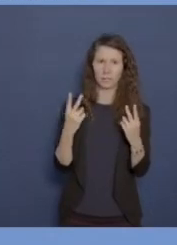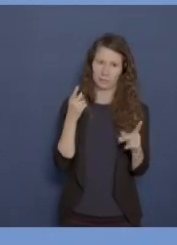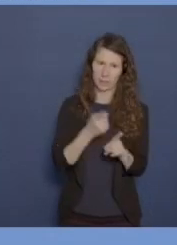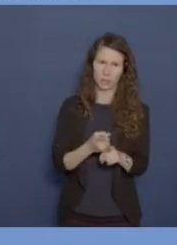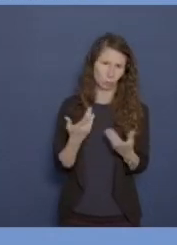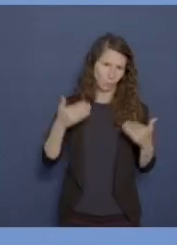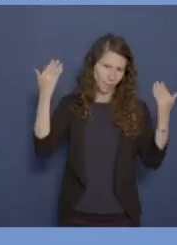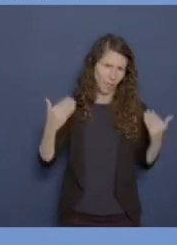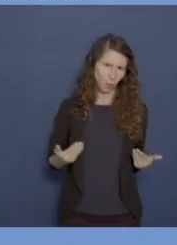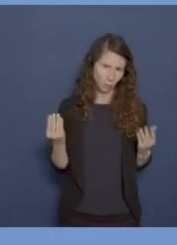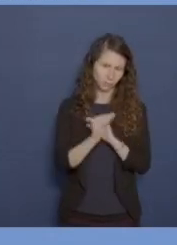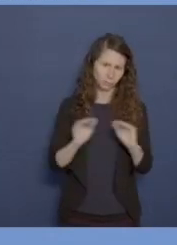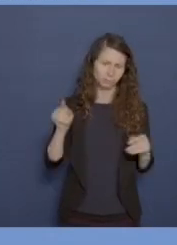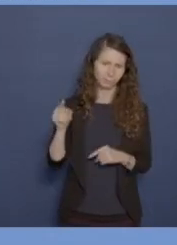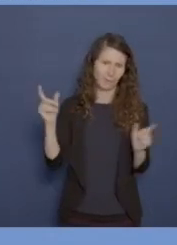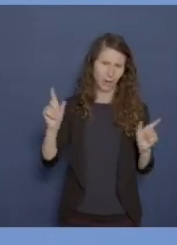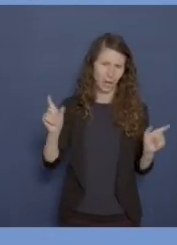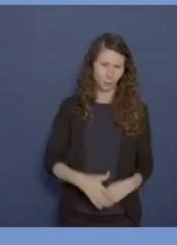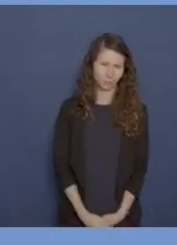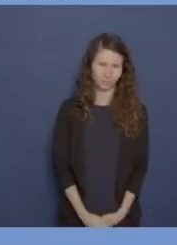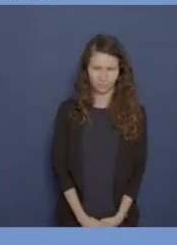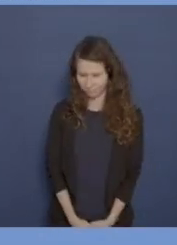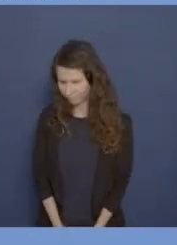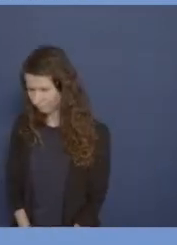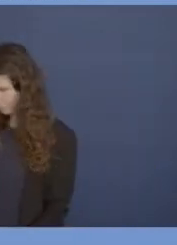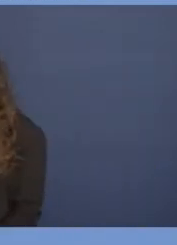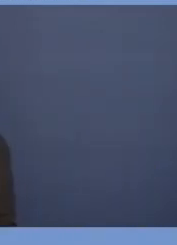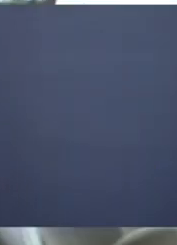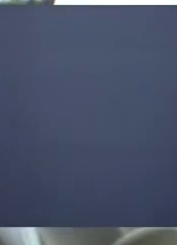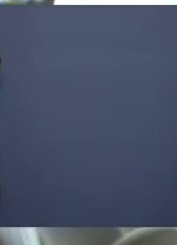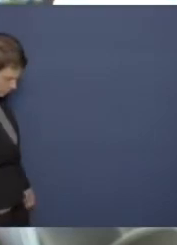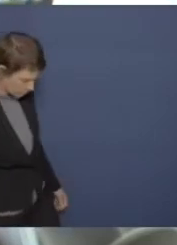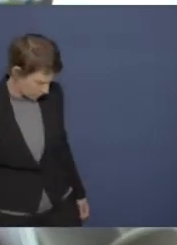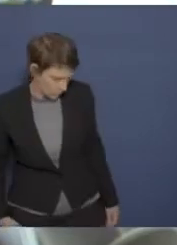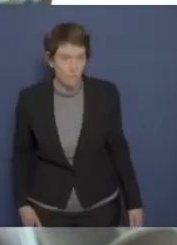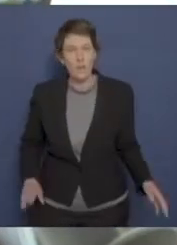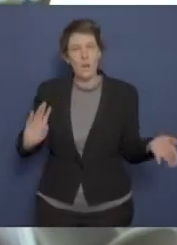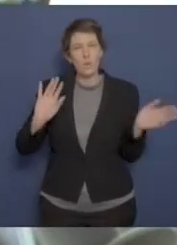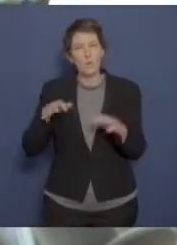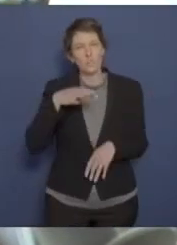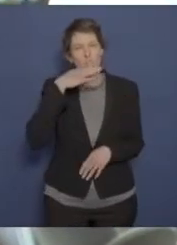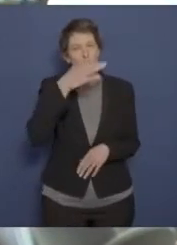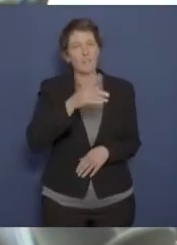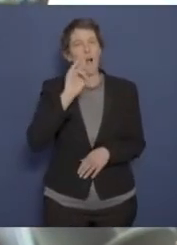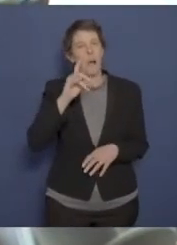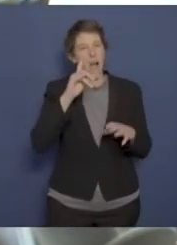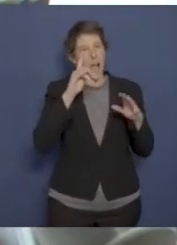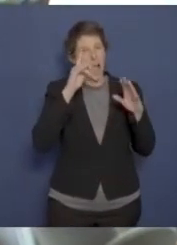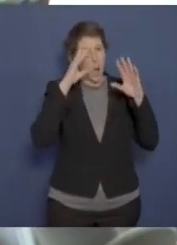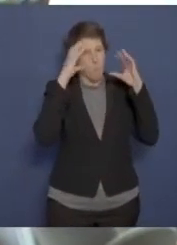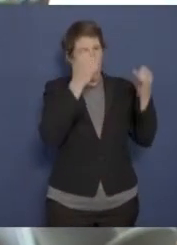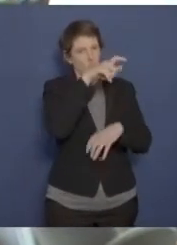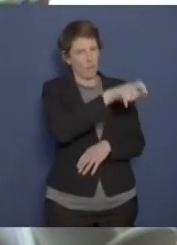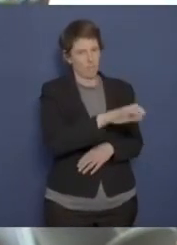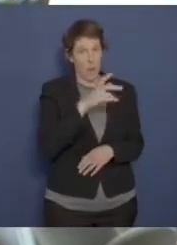Hintergrund dieser Veranstaltung. Kurze Nachfrage, ich würde aber trotzdem sagen, also wenn der Botschafter eines Landes wie